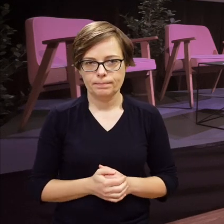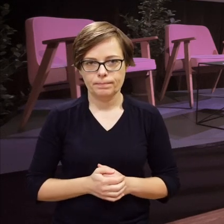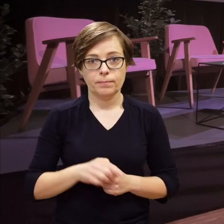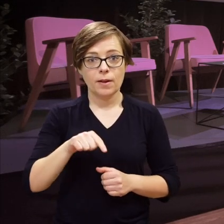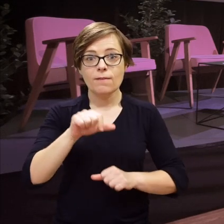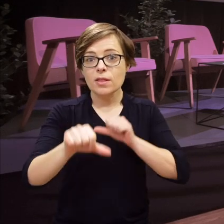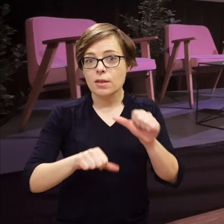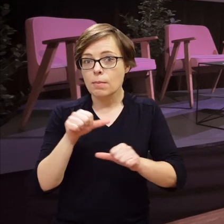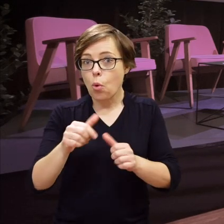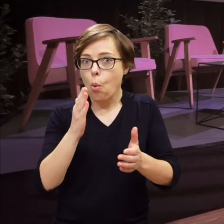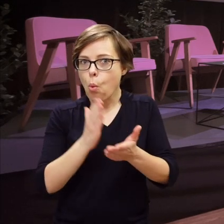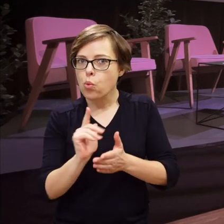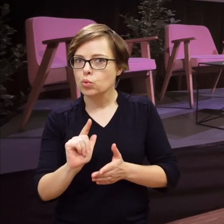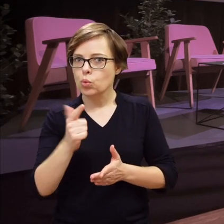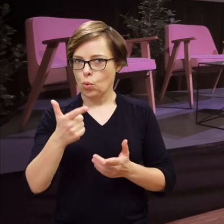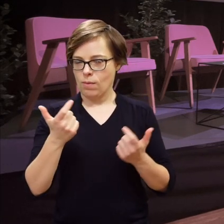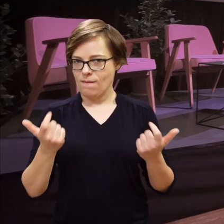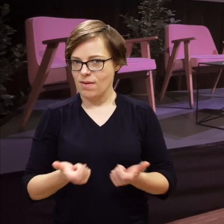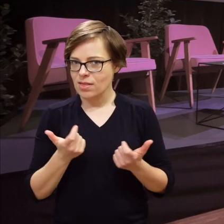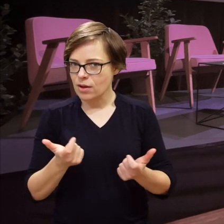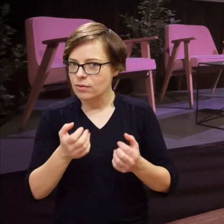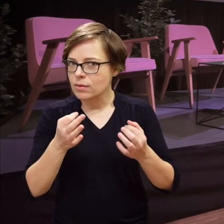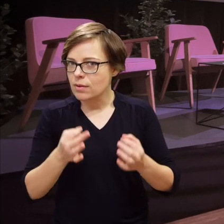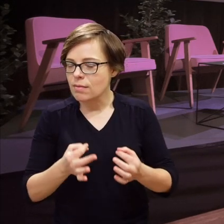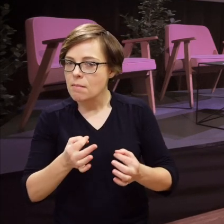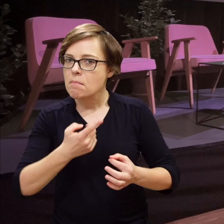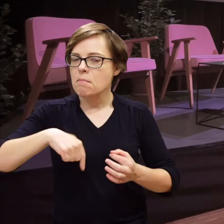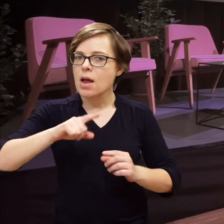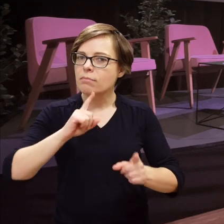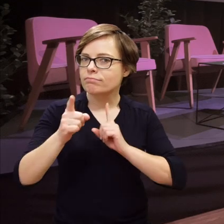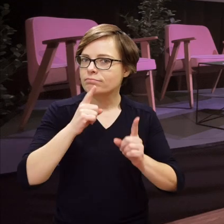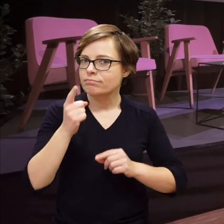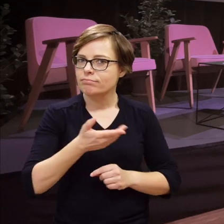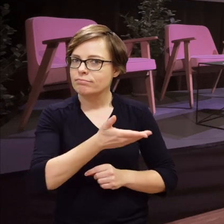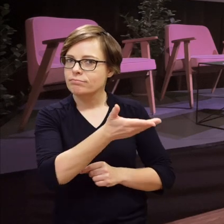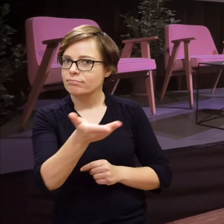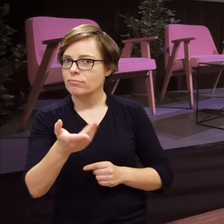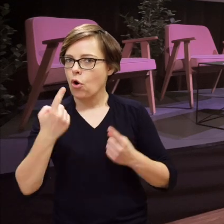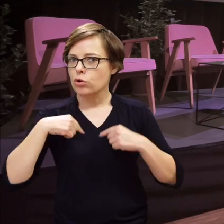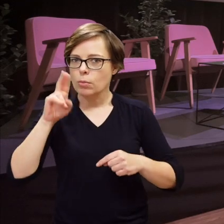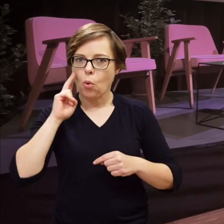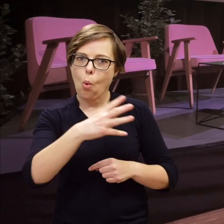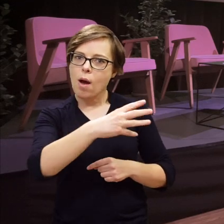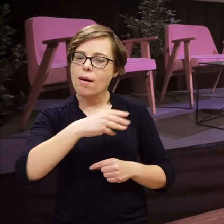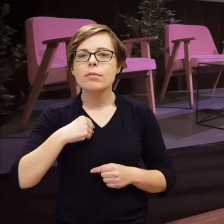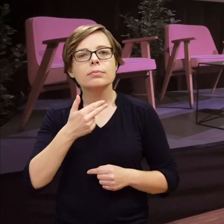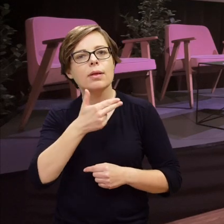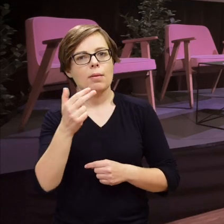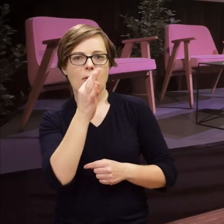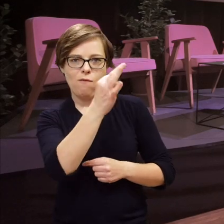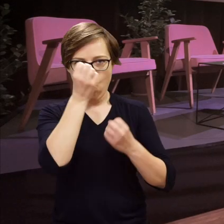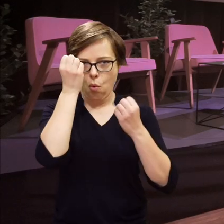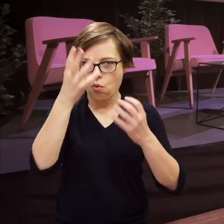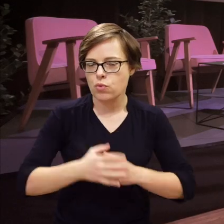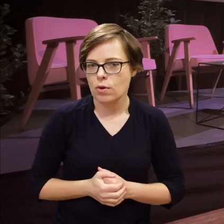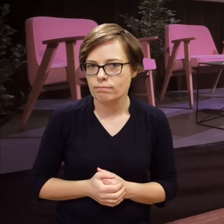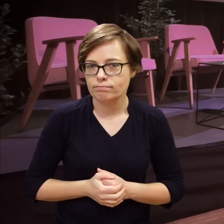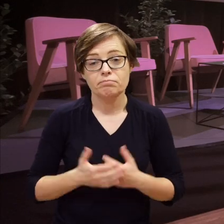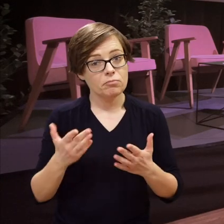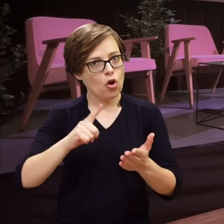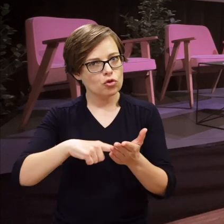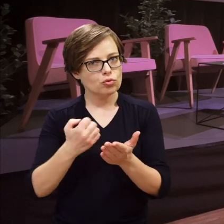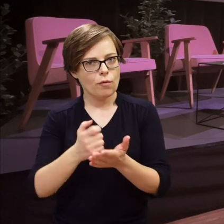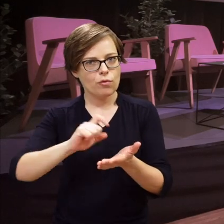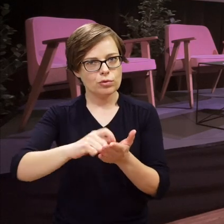To już drugie wydarzenie w tym roku, w którym rozmawiamy z głuchymi o ich kulturze i